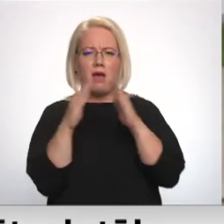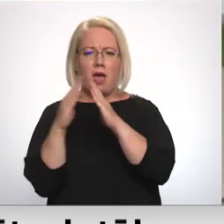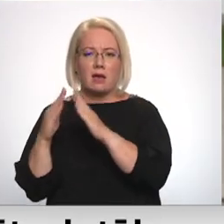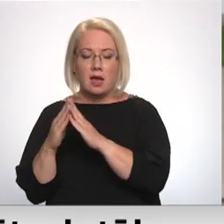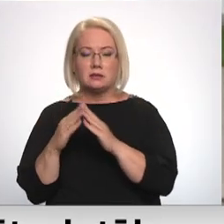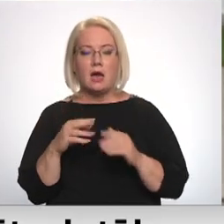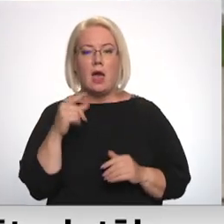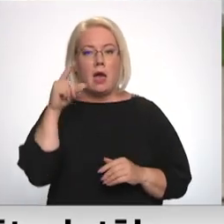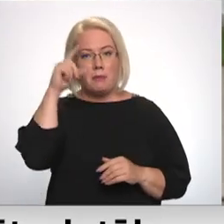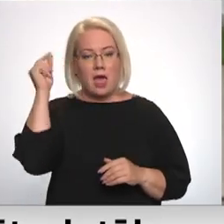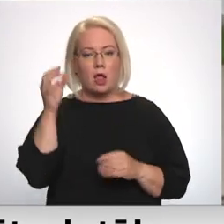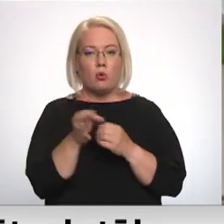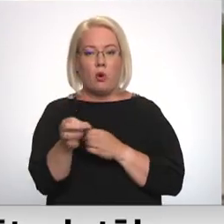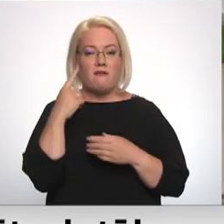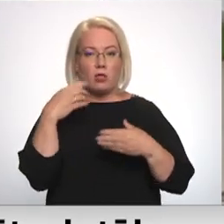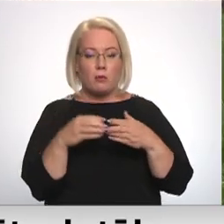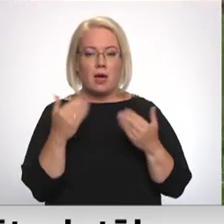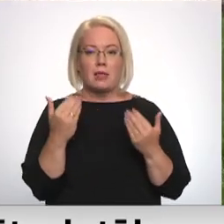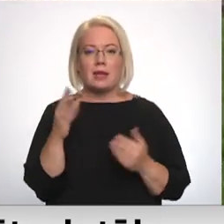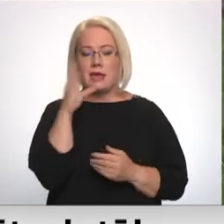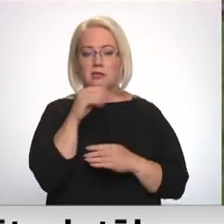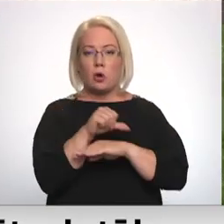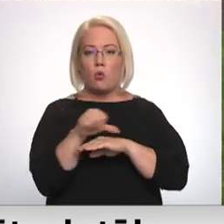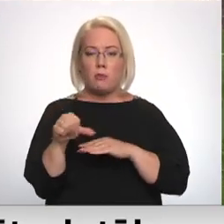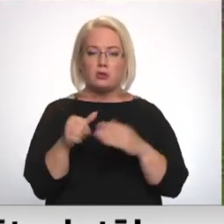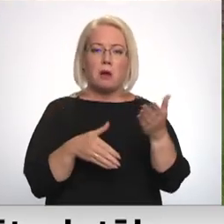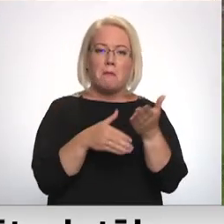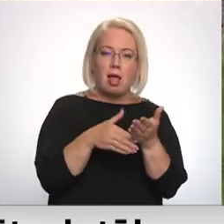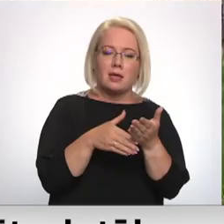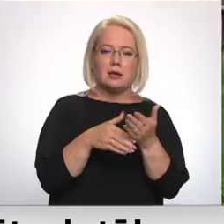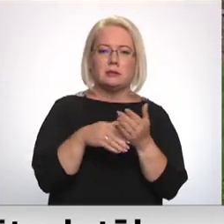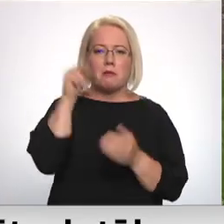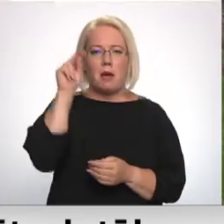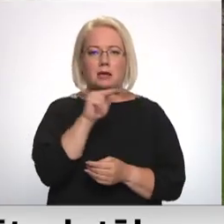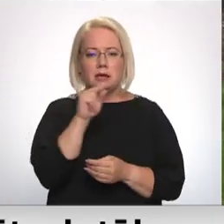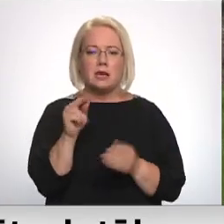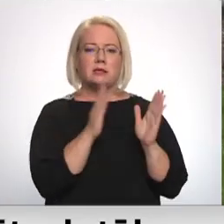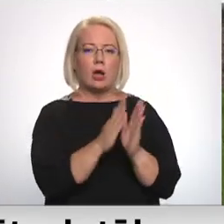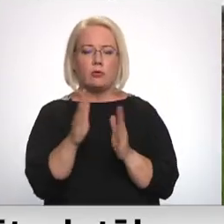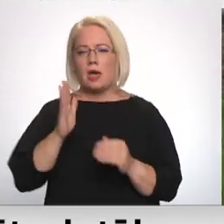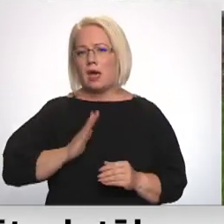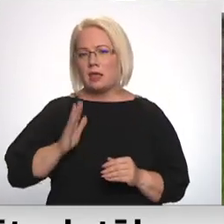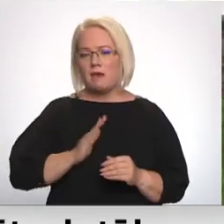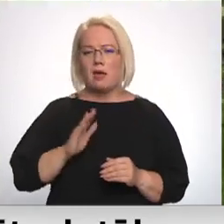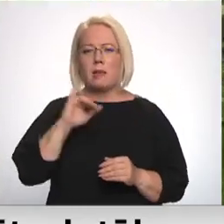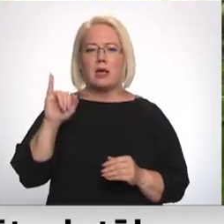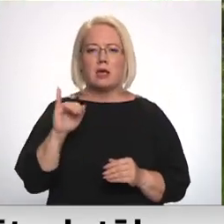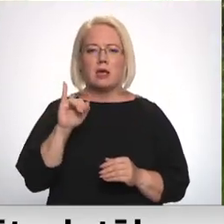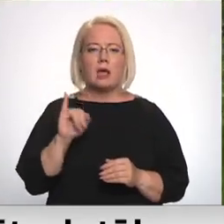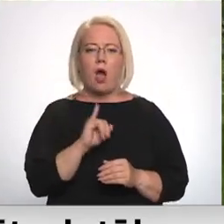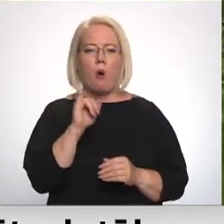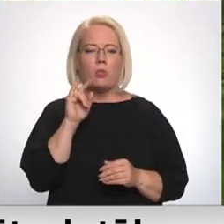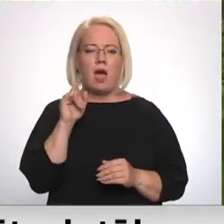novada doma RTV atklāja, ka šobrīd iespēja robežās palīdz baznīcē sagatavoties gaidāmajiem Jaunavas Marijas debesīs